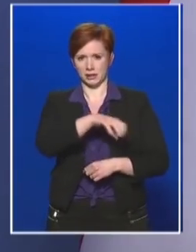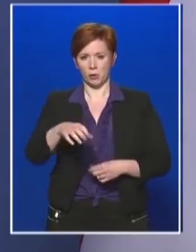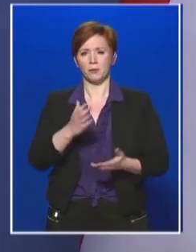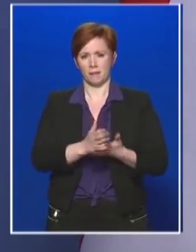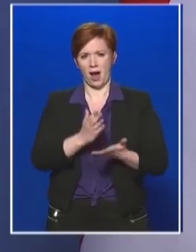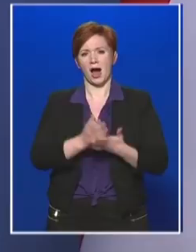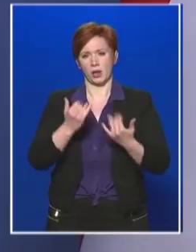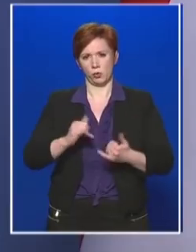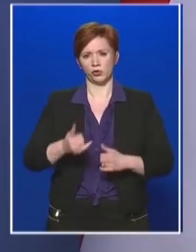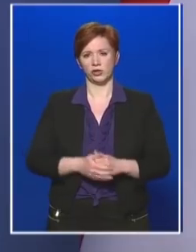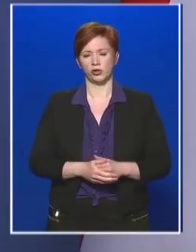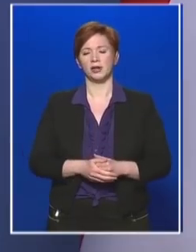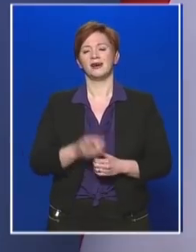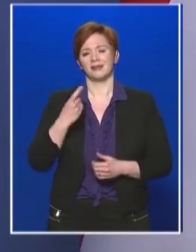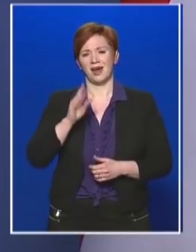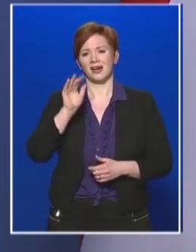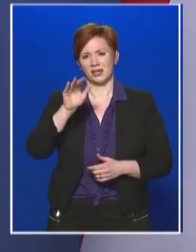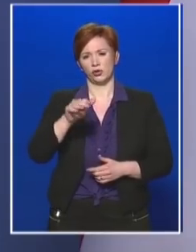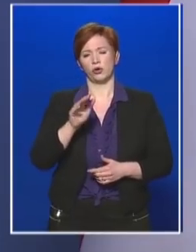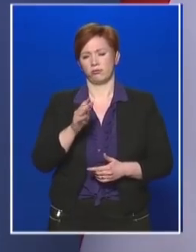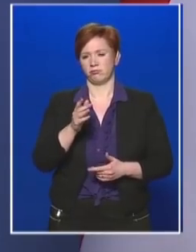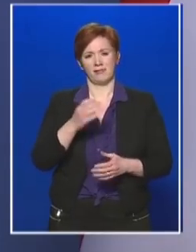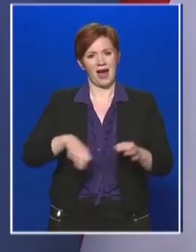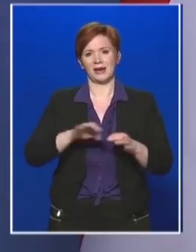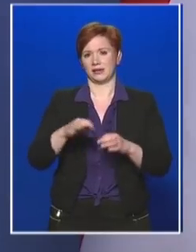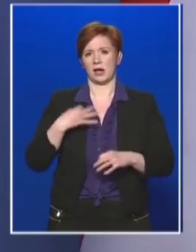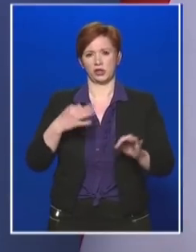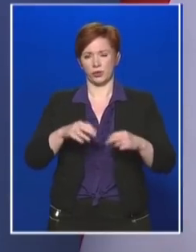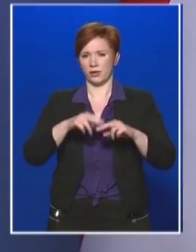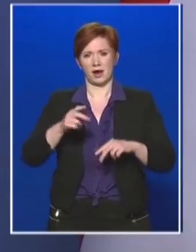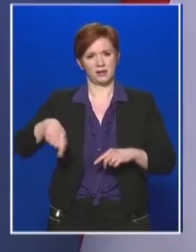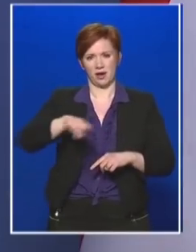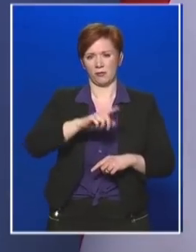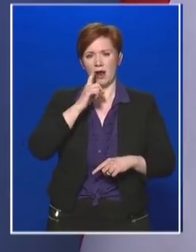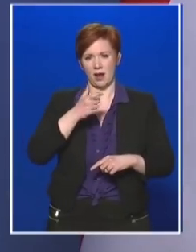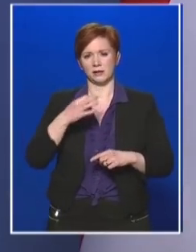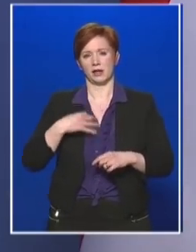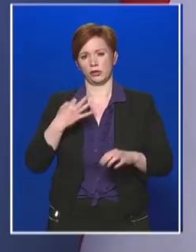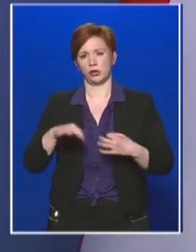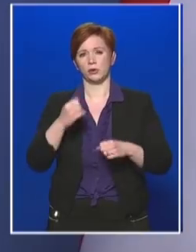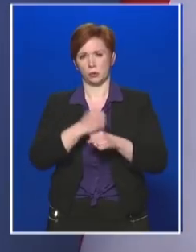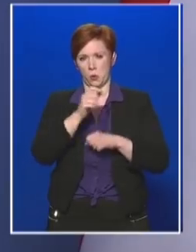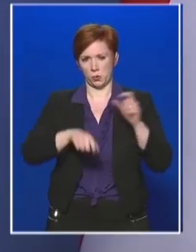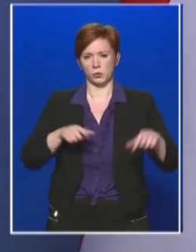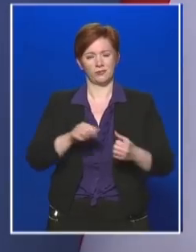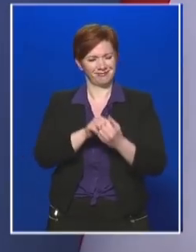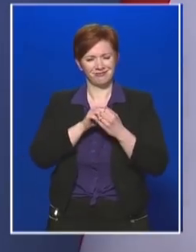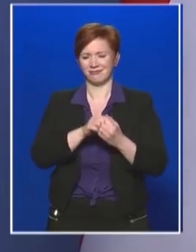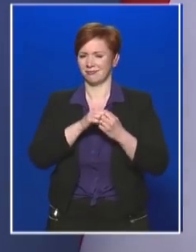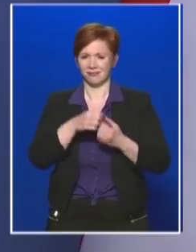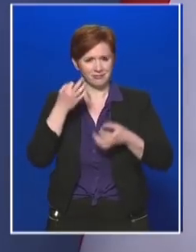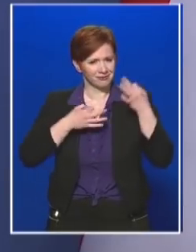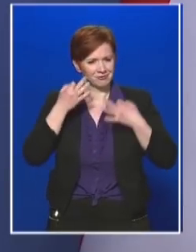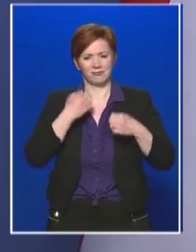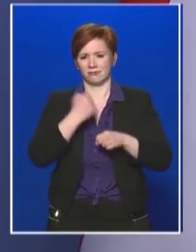később sajnos majd véletően az egészségügyi szektor egészében fognak az egészségügyi dolgozók vívni, azzal is szeretné a kormány